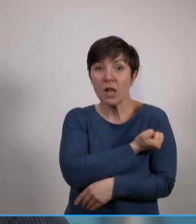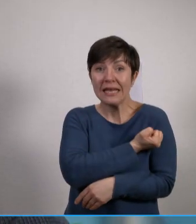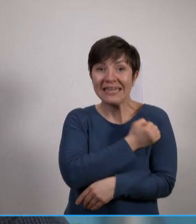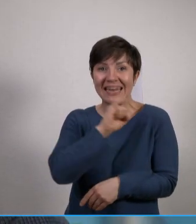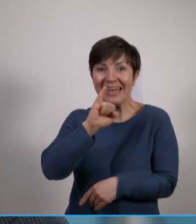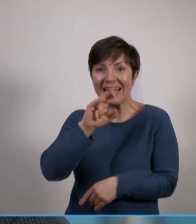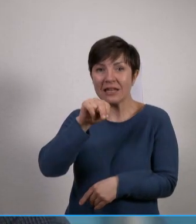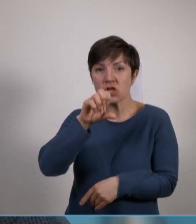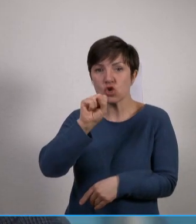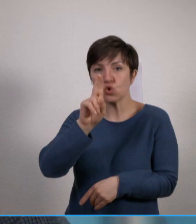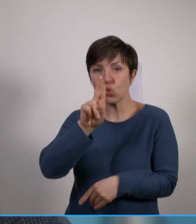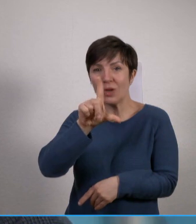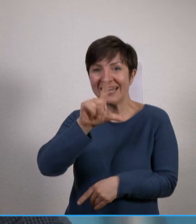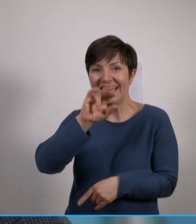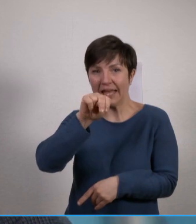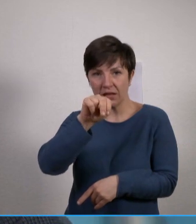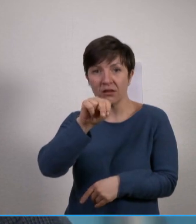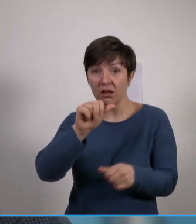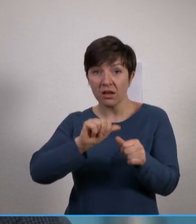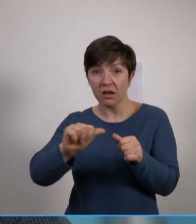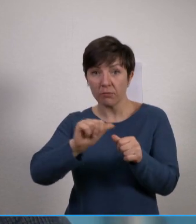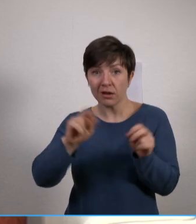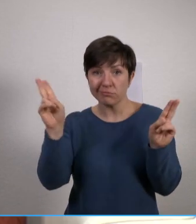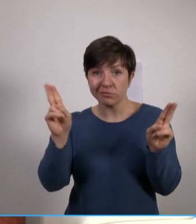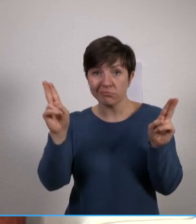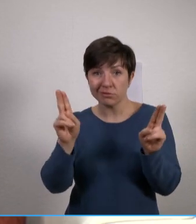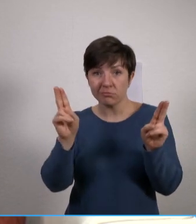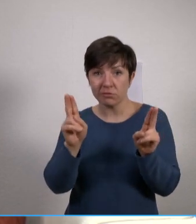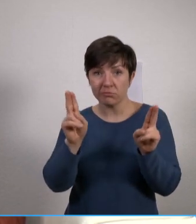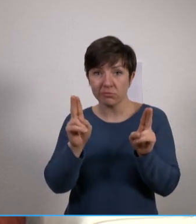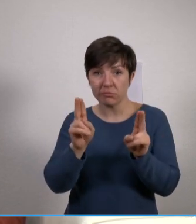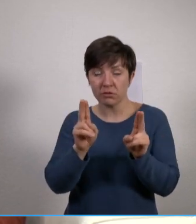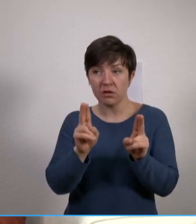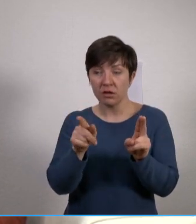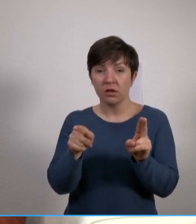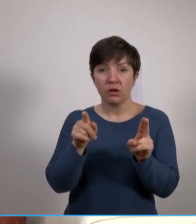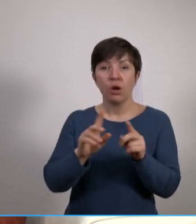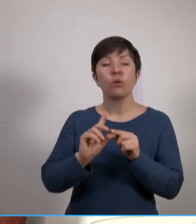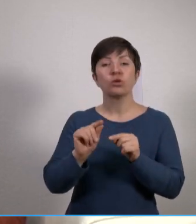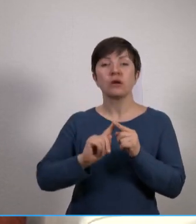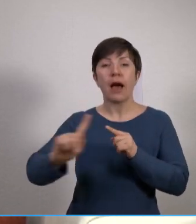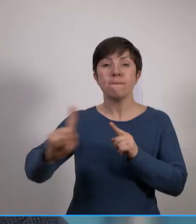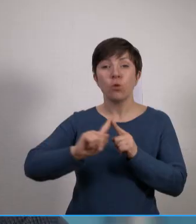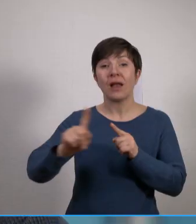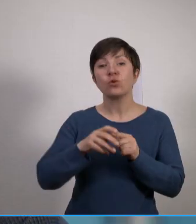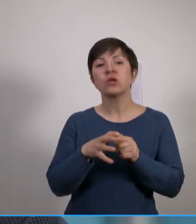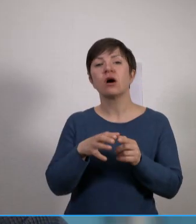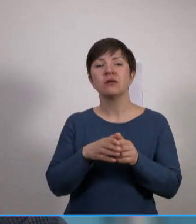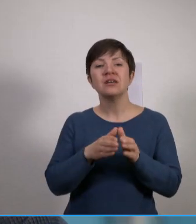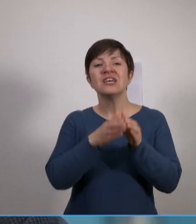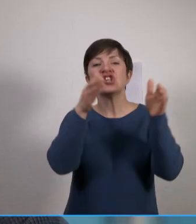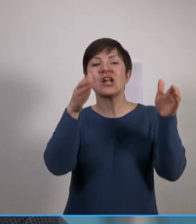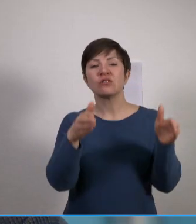unten. Und für diese Geflohenen muss man eine ambulante, vielleicht auch stationäre Behandlungsoption